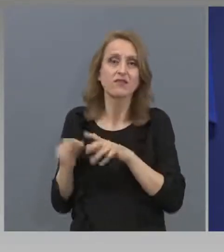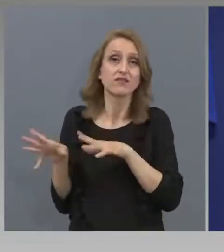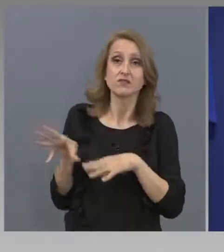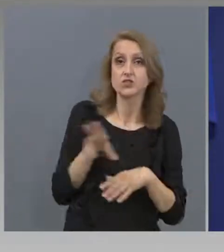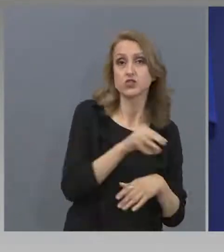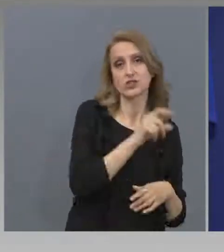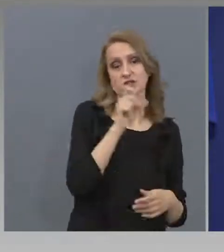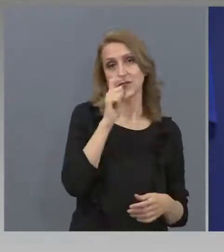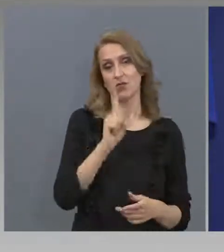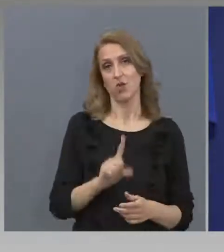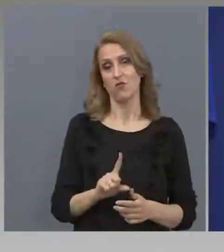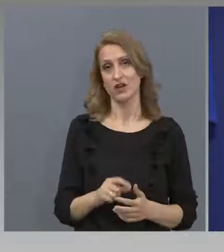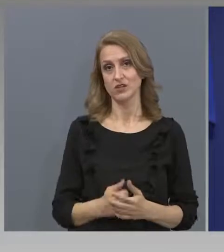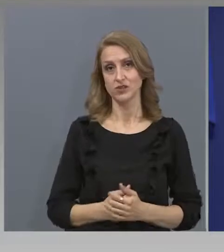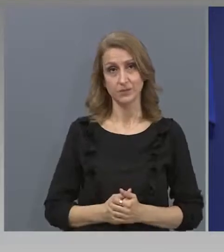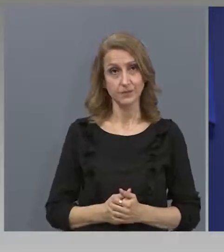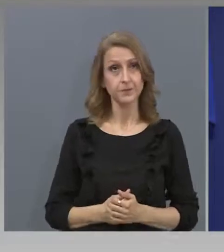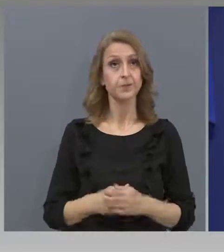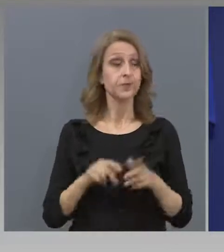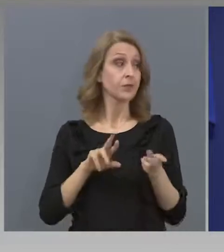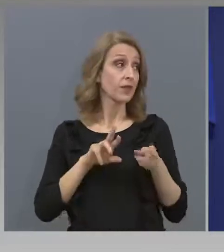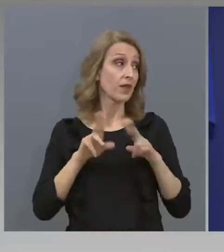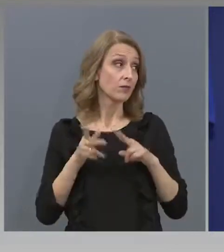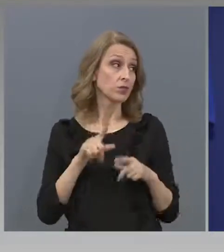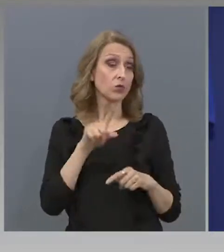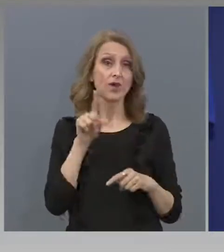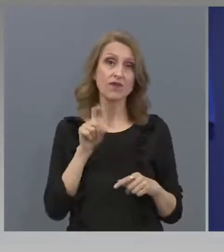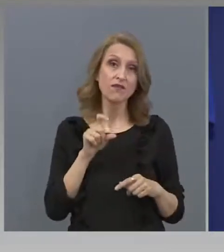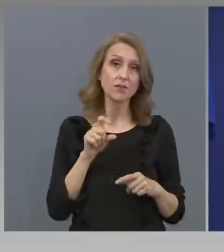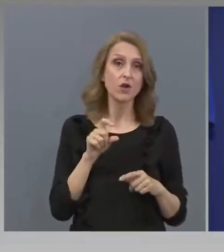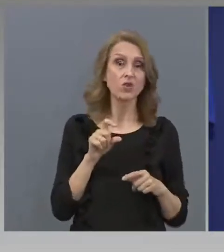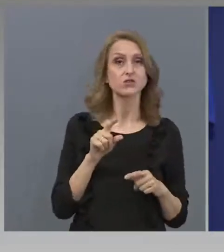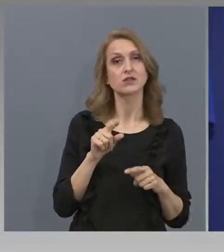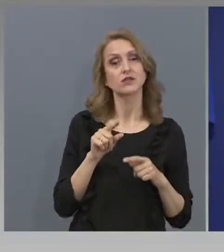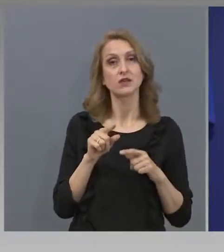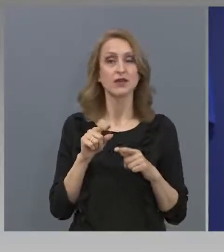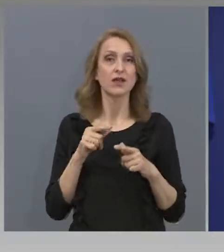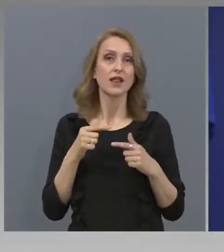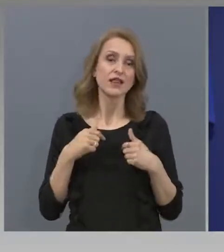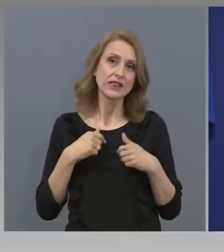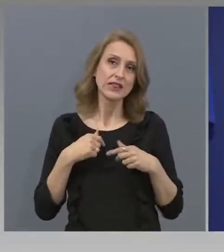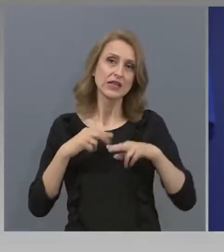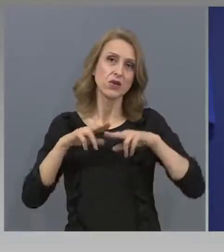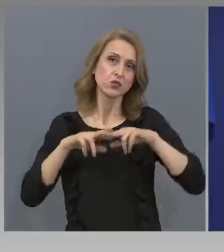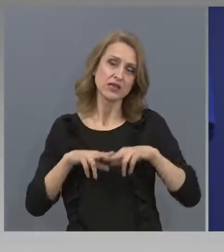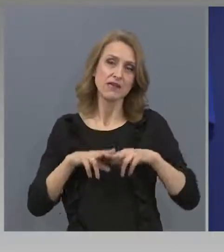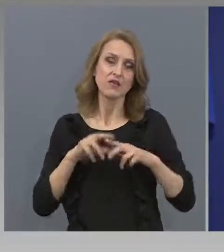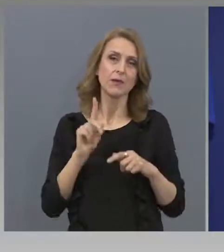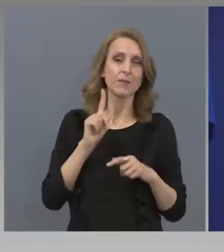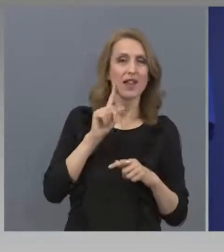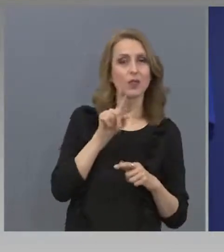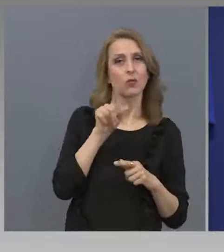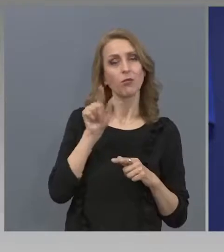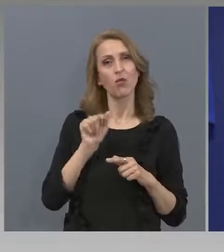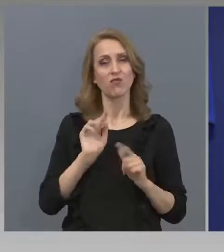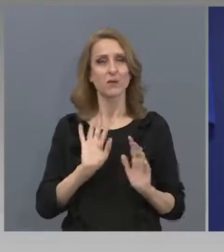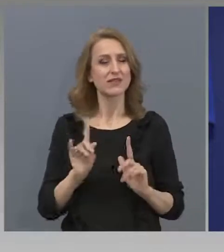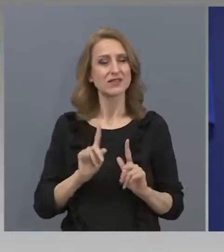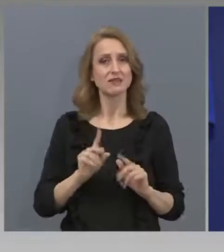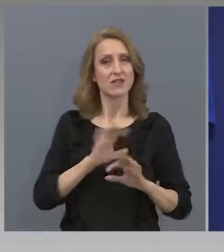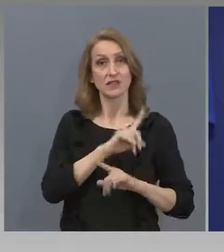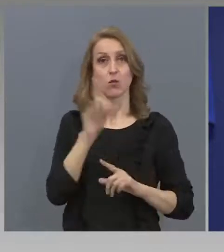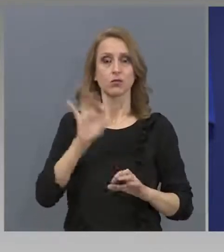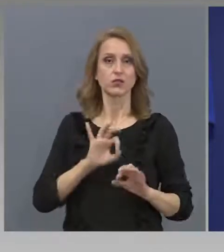По другия въпрос, поставям и с некои резерви за тази мерка, поне ние, отне в себе, което ни означава, че